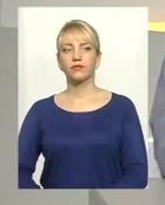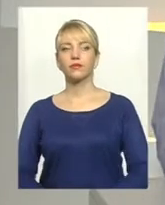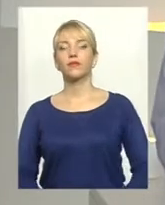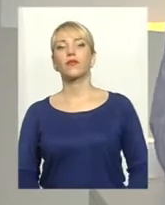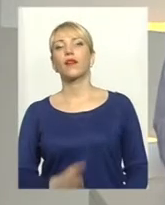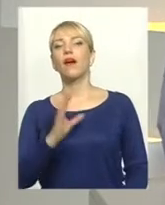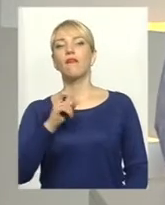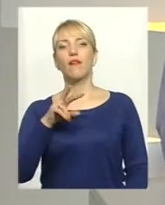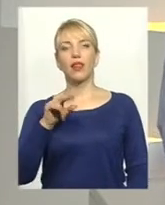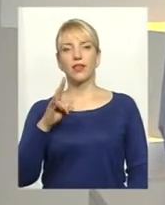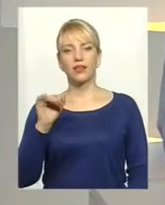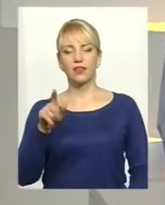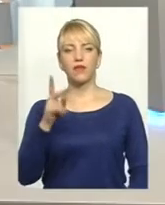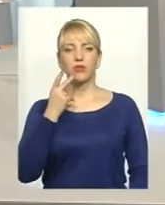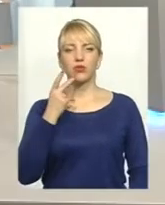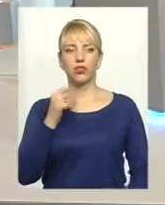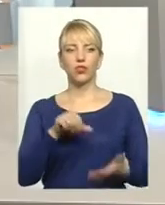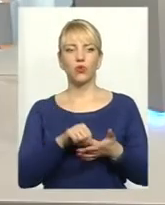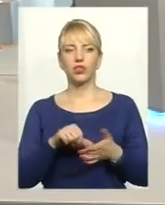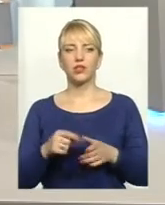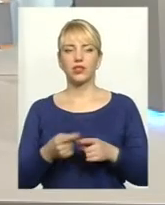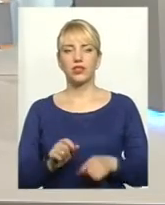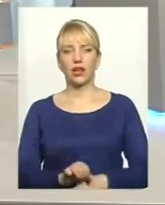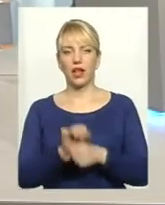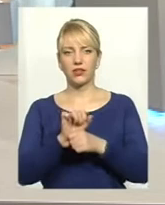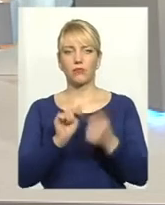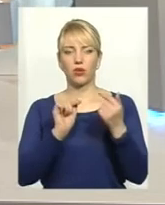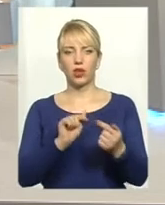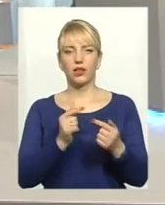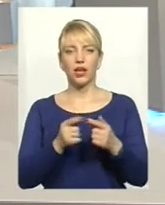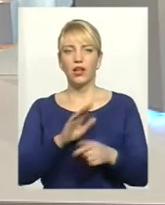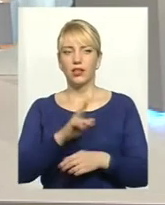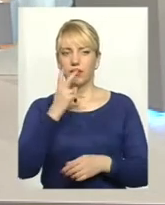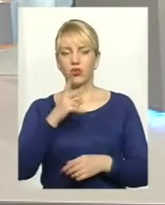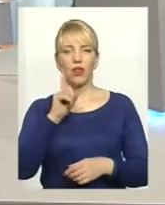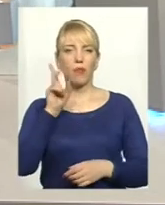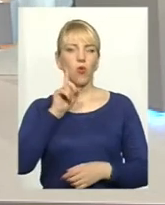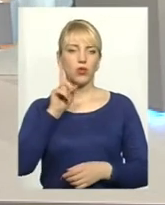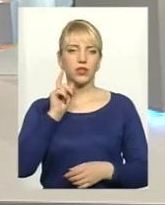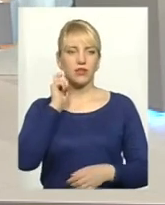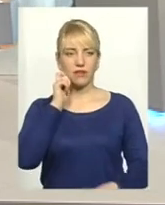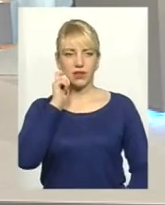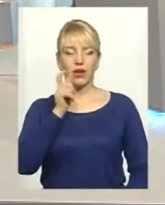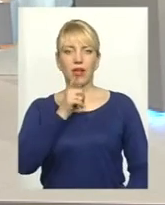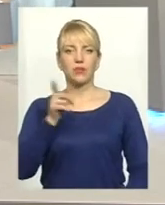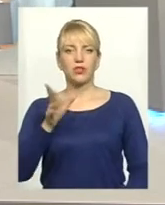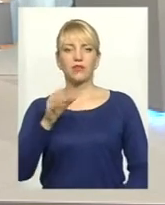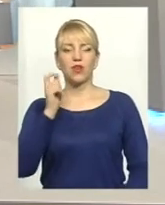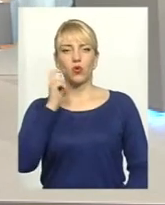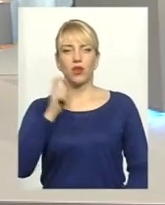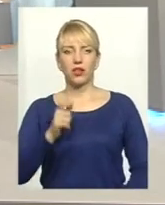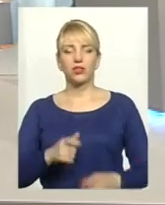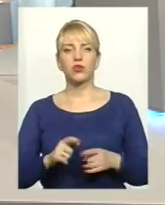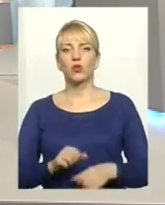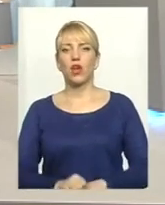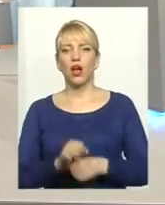Валентина, от ви теж постійний учасник акції протесту, незважаючи на досить молодий вік. Під час цієї всеукраїнської акції